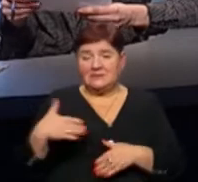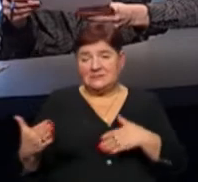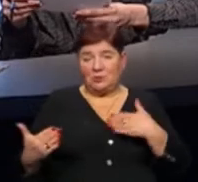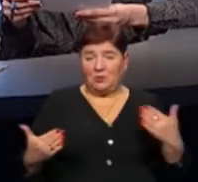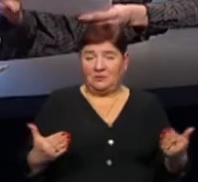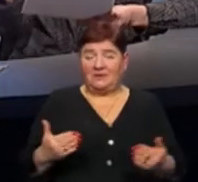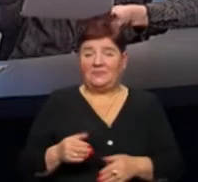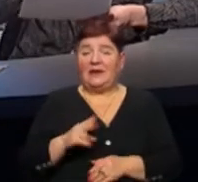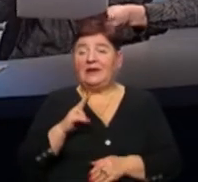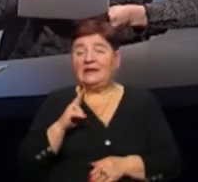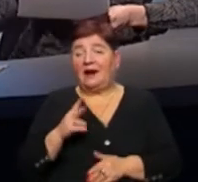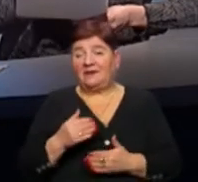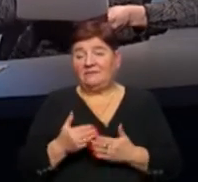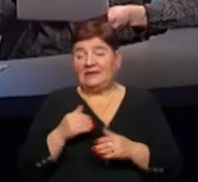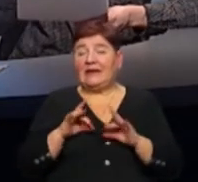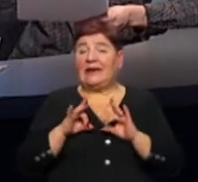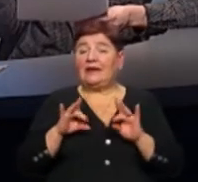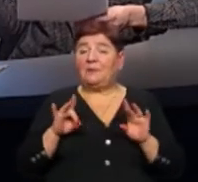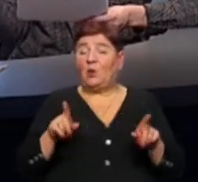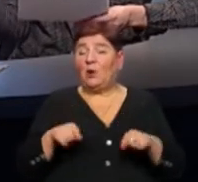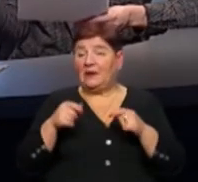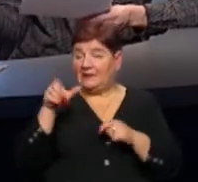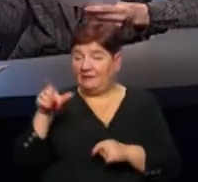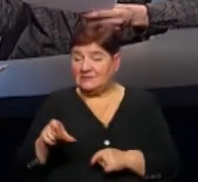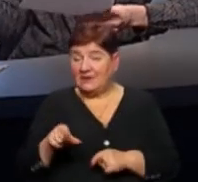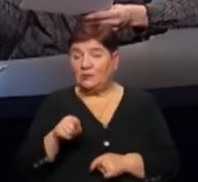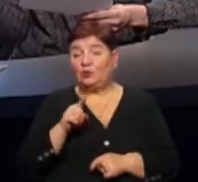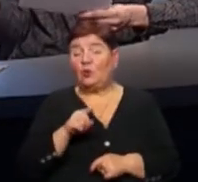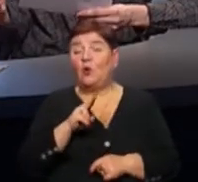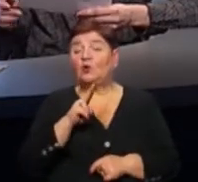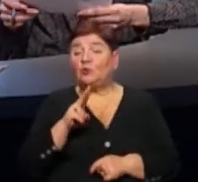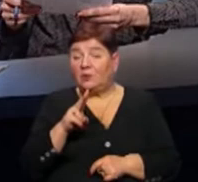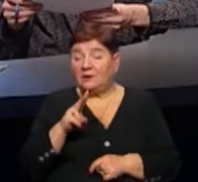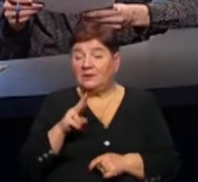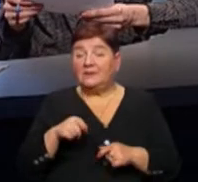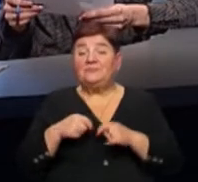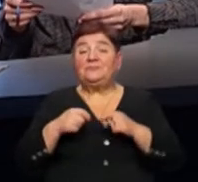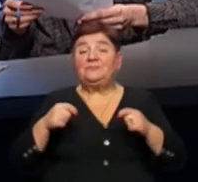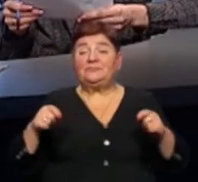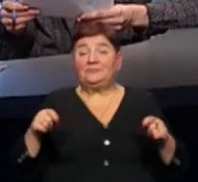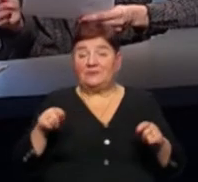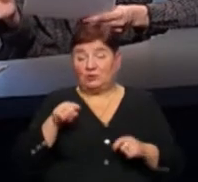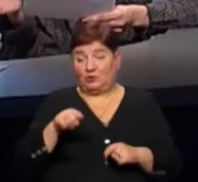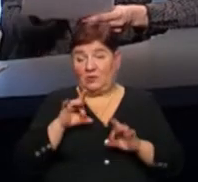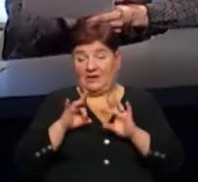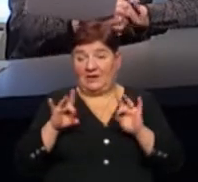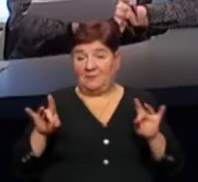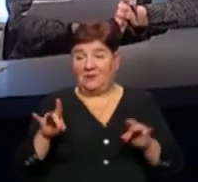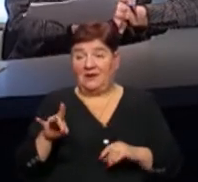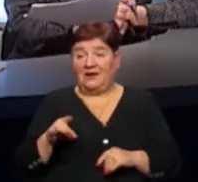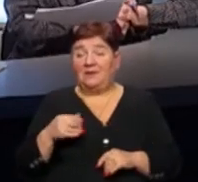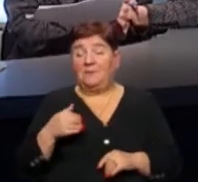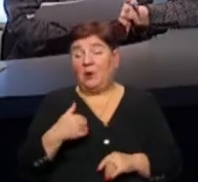цієї, як від рекламодавця до того, хто розміщує цю рекламу. Ми, власне, хотіли почути і думки